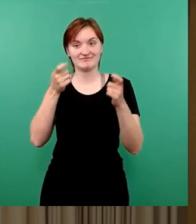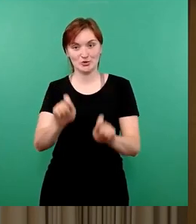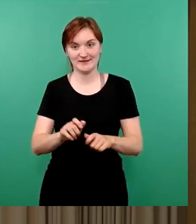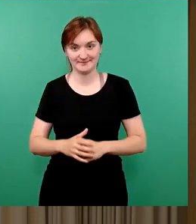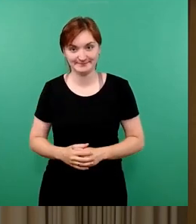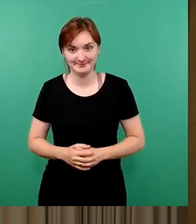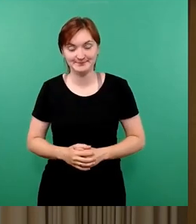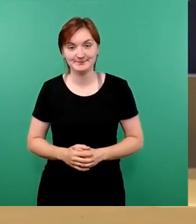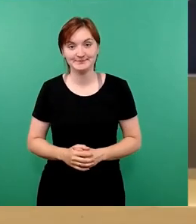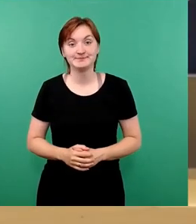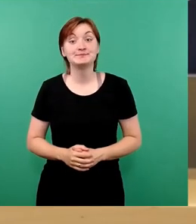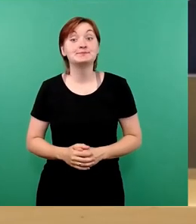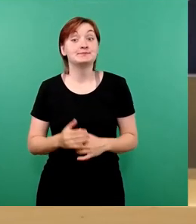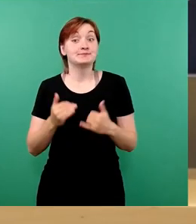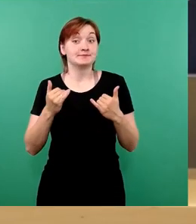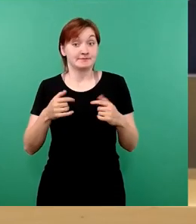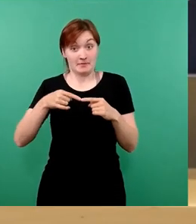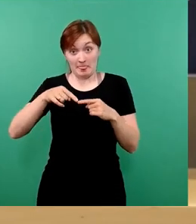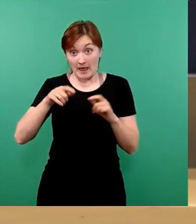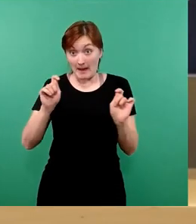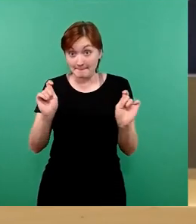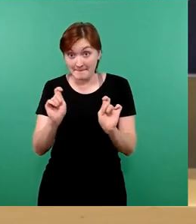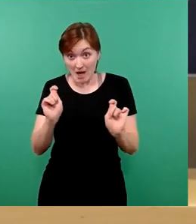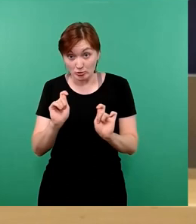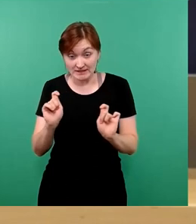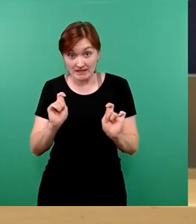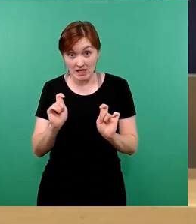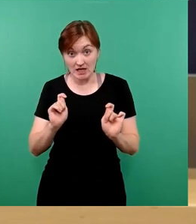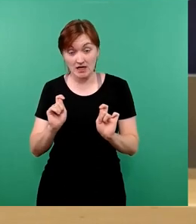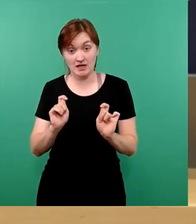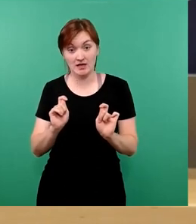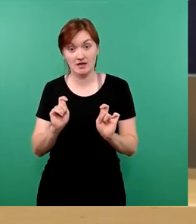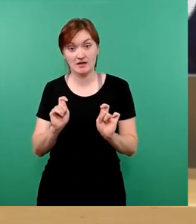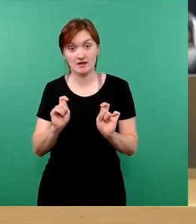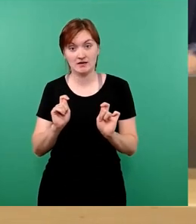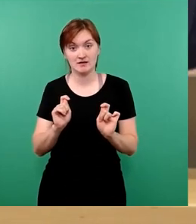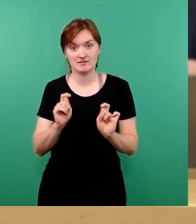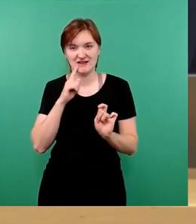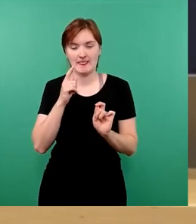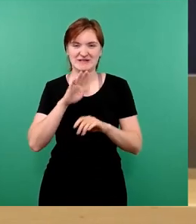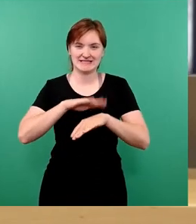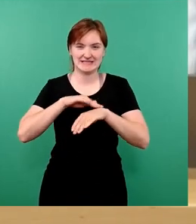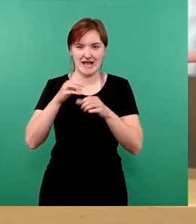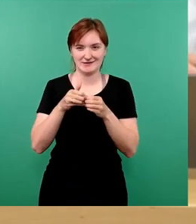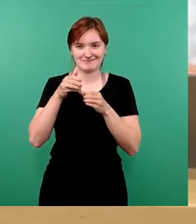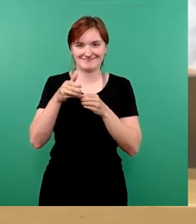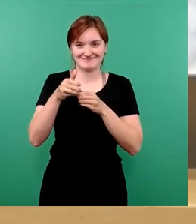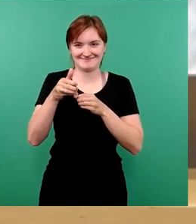Bevor wir jetzt in die Pause schreiten, weil wir da auch schon ein bisschen über die Zeit sind,